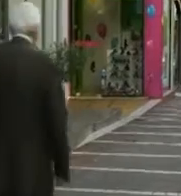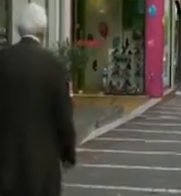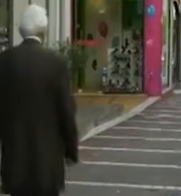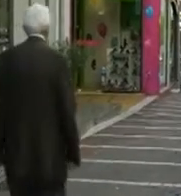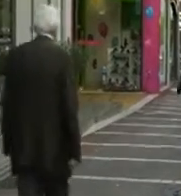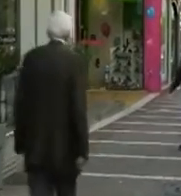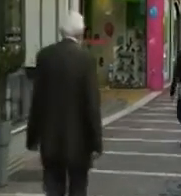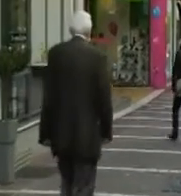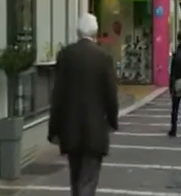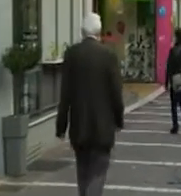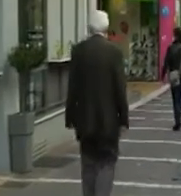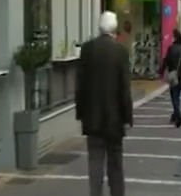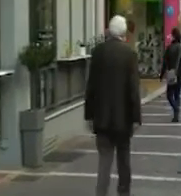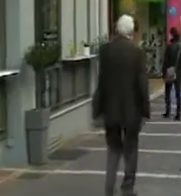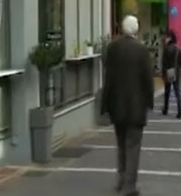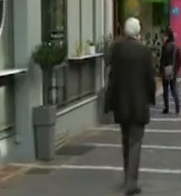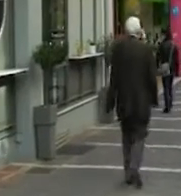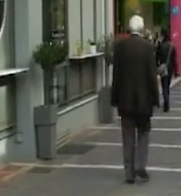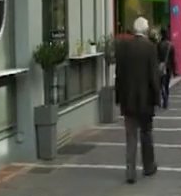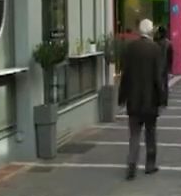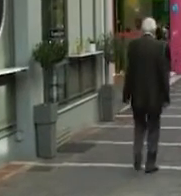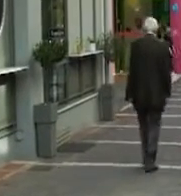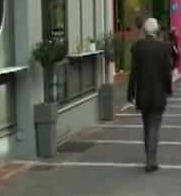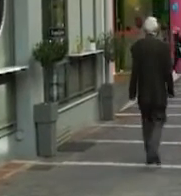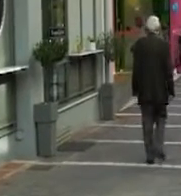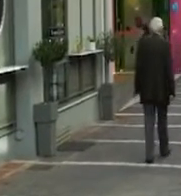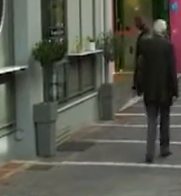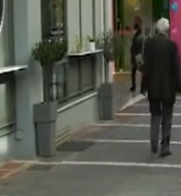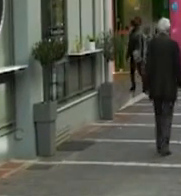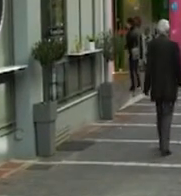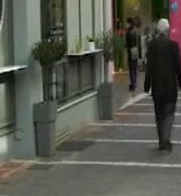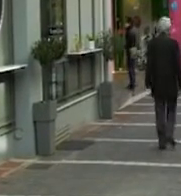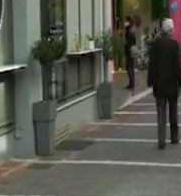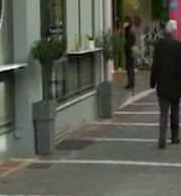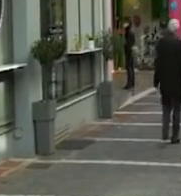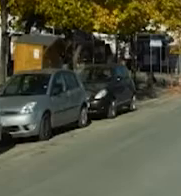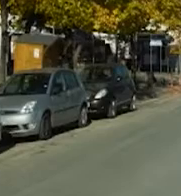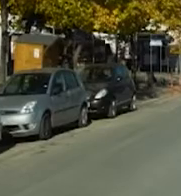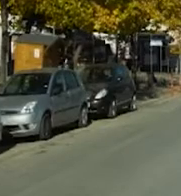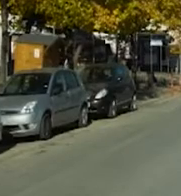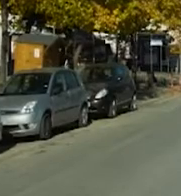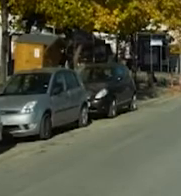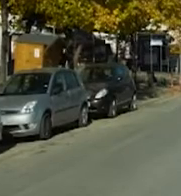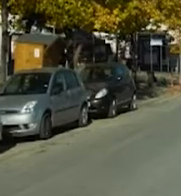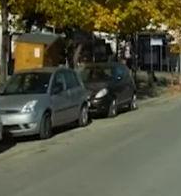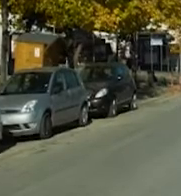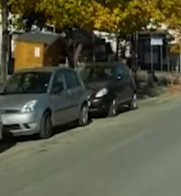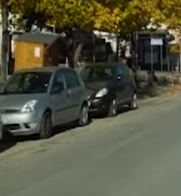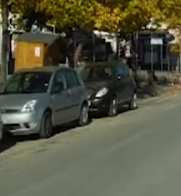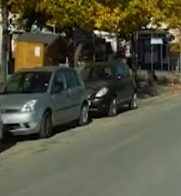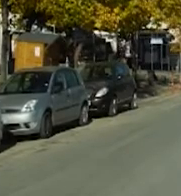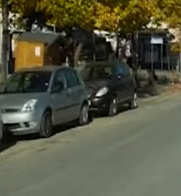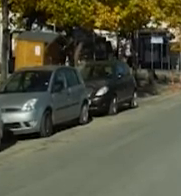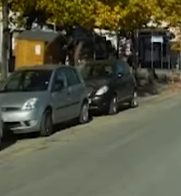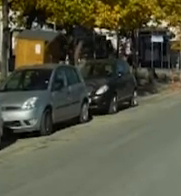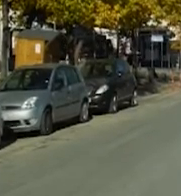Στις πρώτες ενδείξεις μείωσης του επιδημιολογικού φορτίου στην περιοχή των Ιωαννίνων αναφέρθηκε το απόγευμα ο Υφυπουργός Πολιτικής Προστασίας